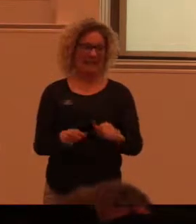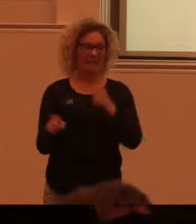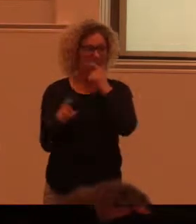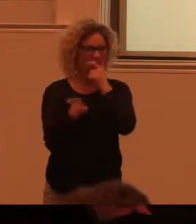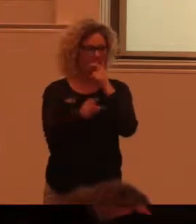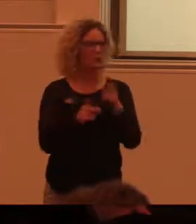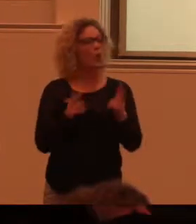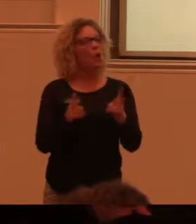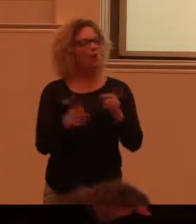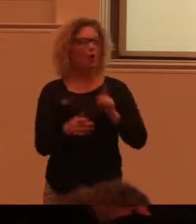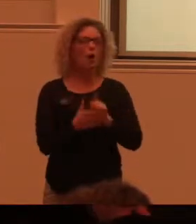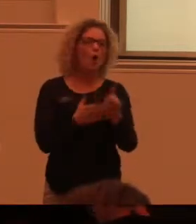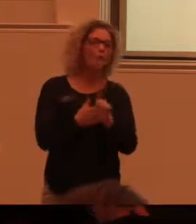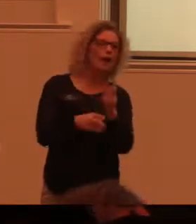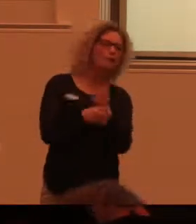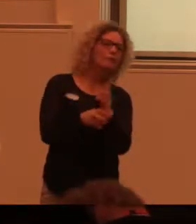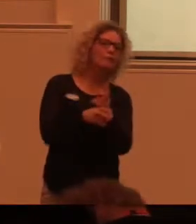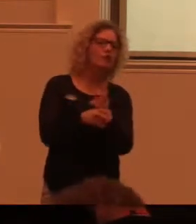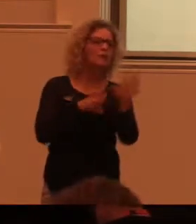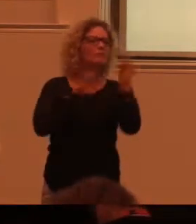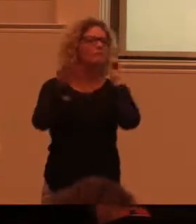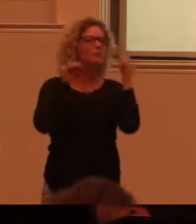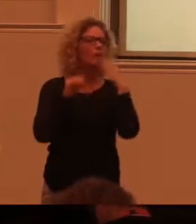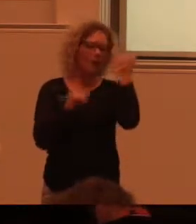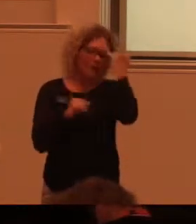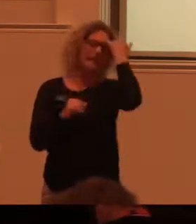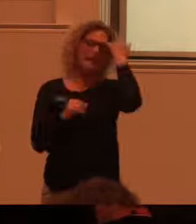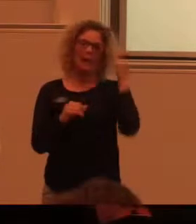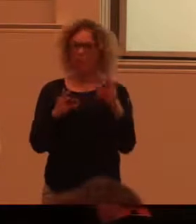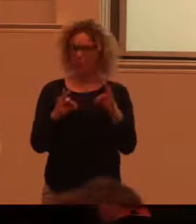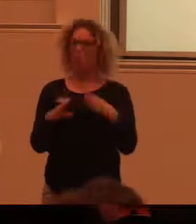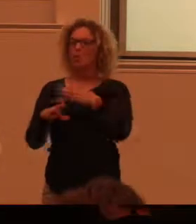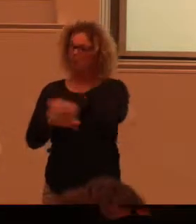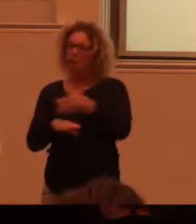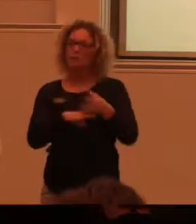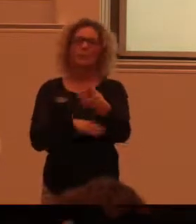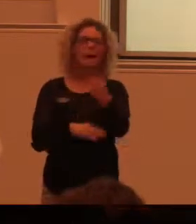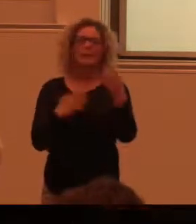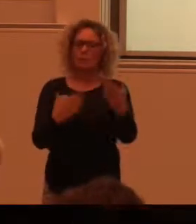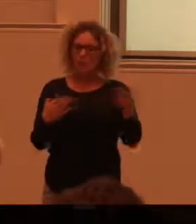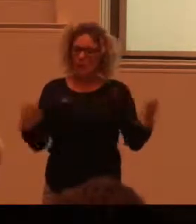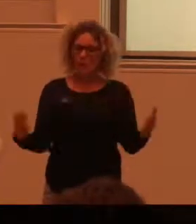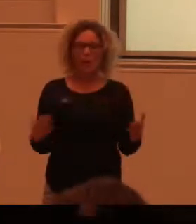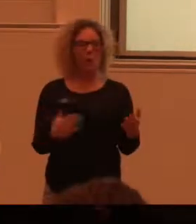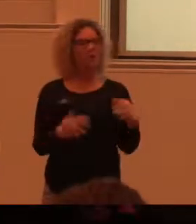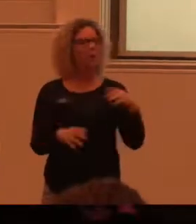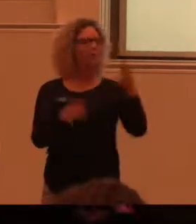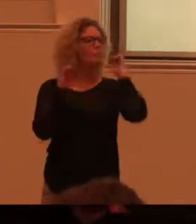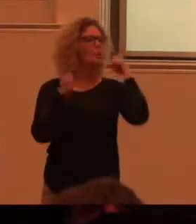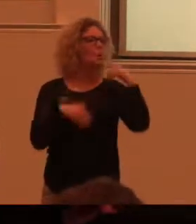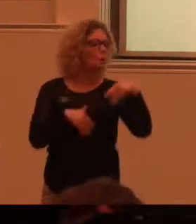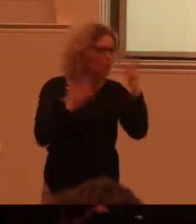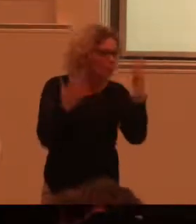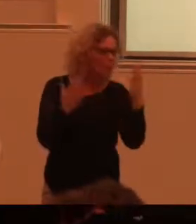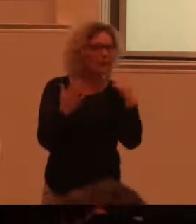Dessutom passar jag ofta på att få goda idéer genom att besöka andra museer. Jag tänker titta på kulturen